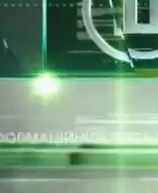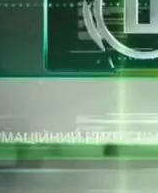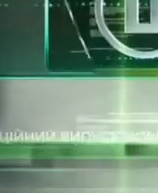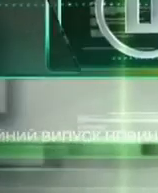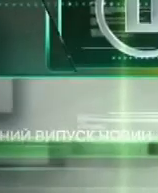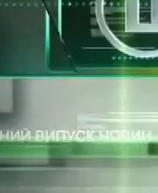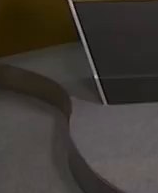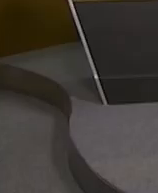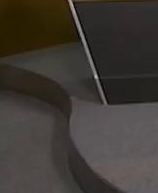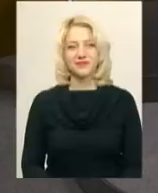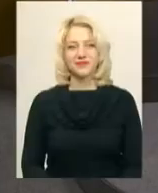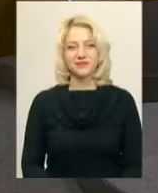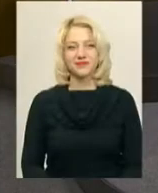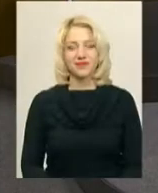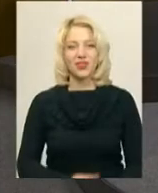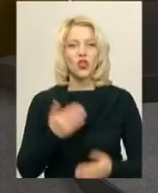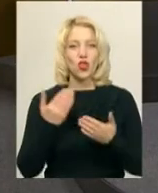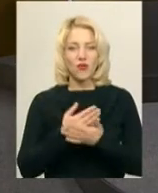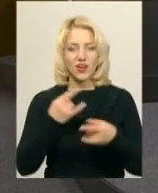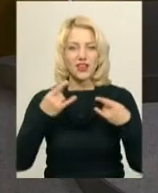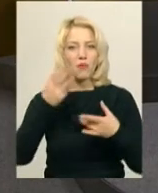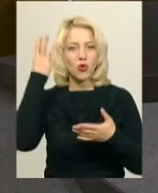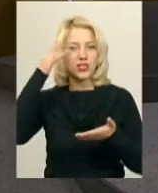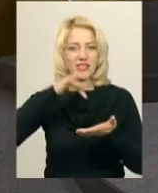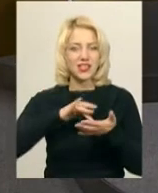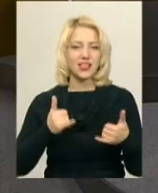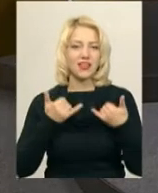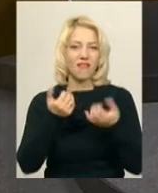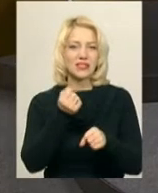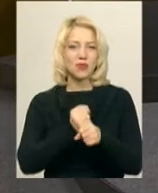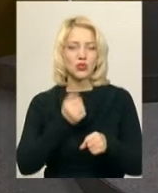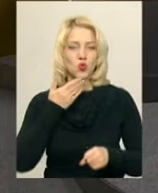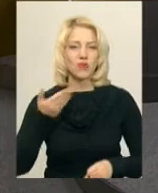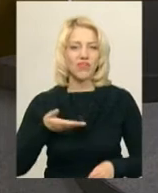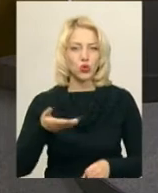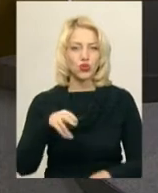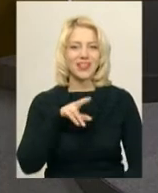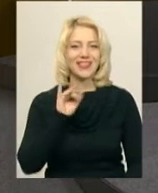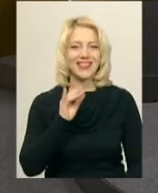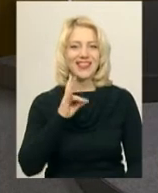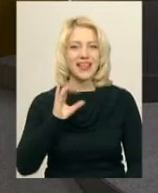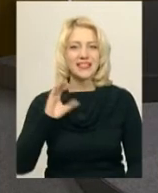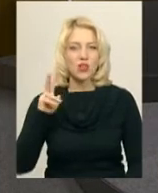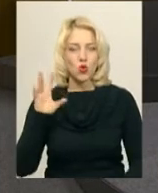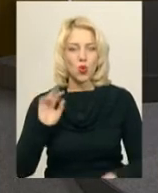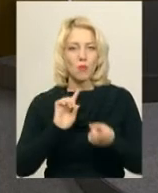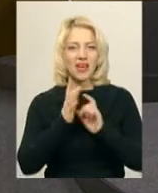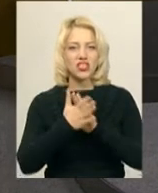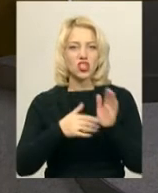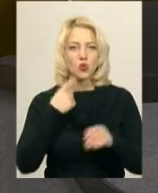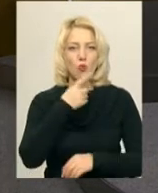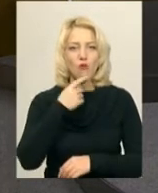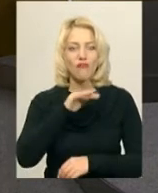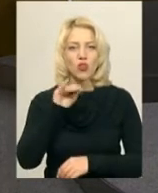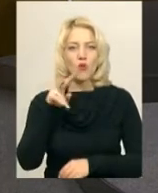Музика Новини в ефірі Поділля Центр. У студії для вас працюють ведуча Дарина Денисенко, перекладно-жестову мову Оксана